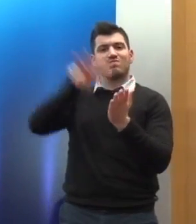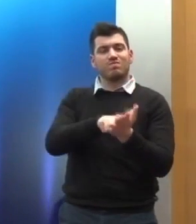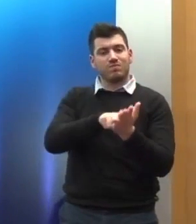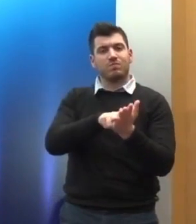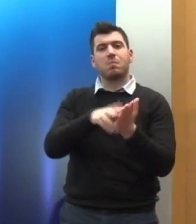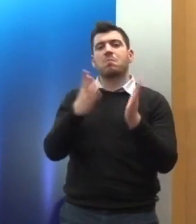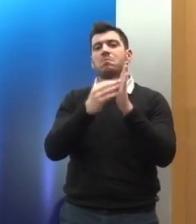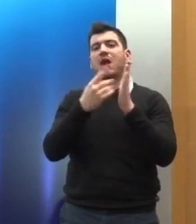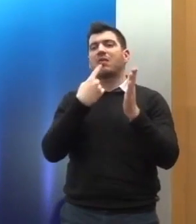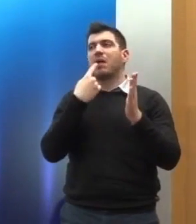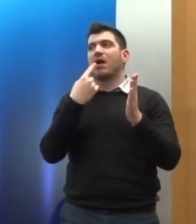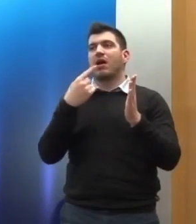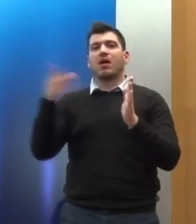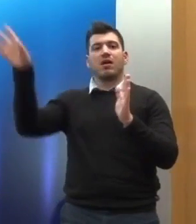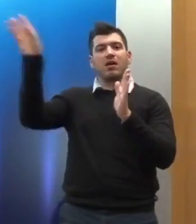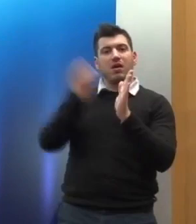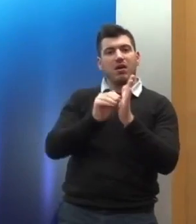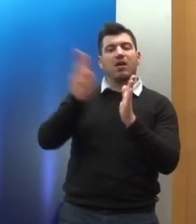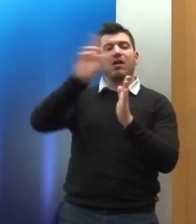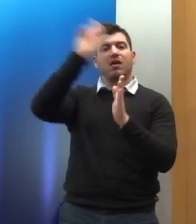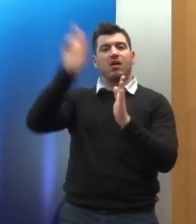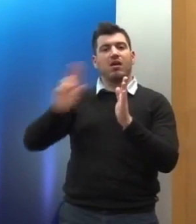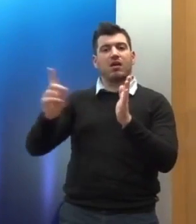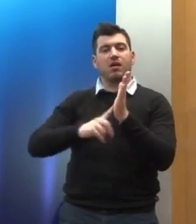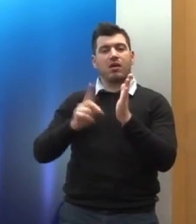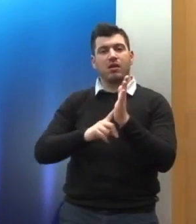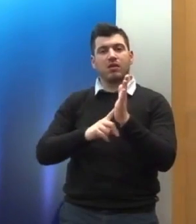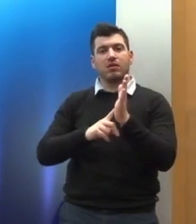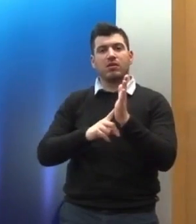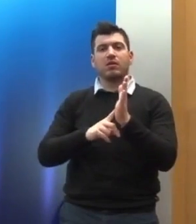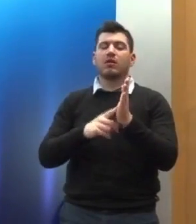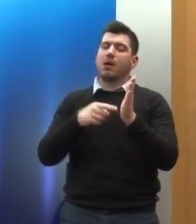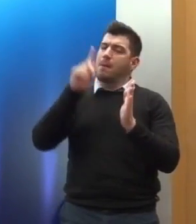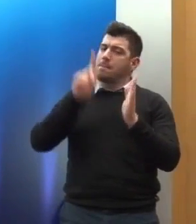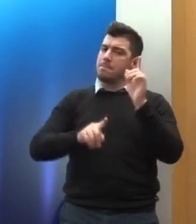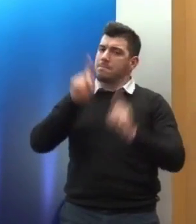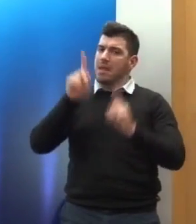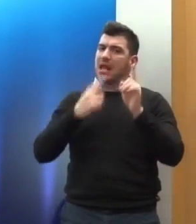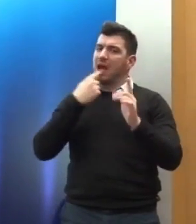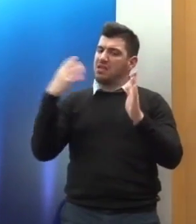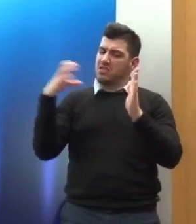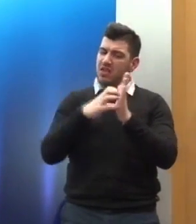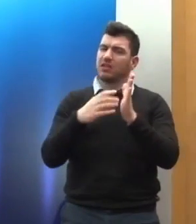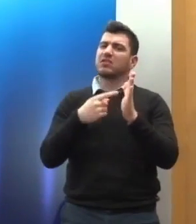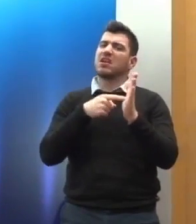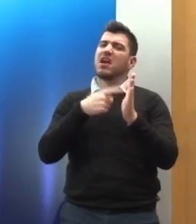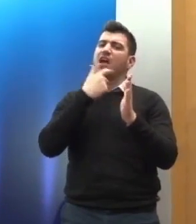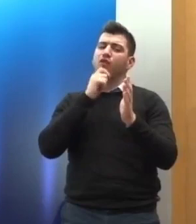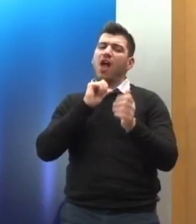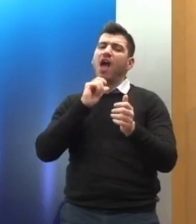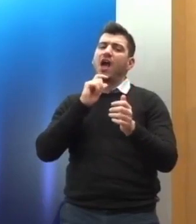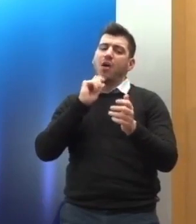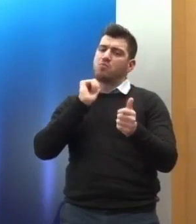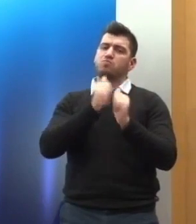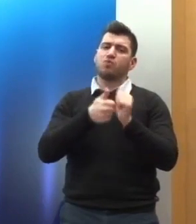διατάξεις των διεθνών κανόνων δικαίου πέρα από το αν είναι αυτοεκτέλεστες ή όχι που είναι μια συζήτηση μεγάλη για τα κοινωνικά δικαιώματα στην οποία όμως δεν είναι αυτή που θέλω να